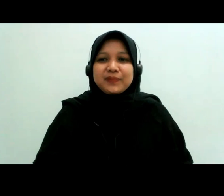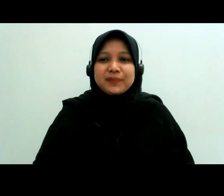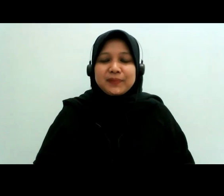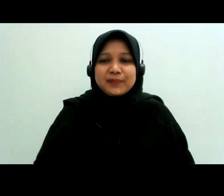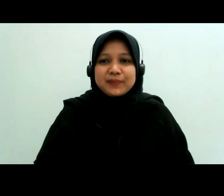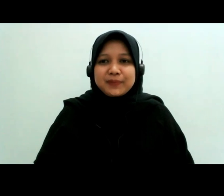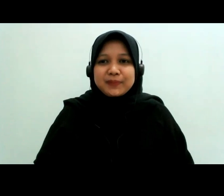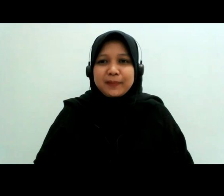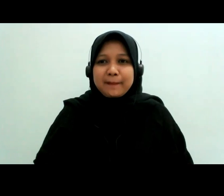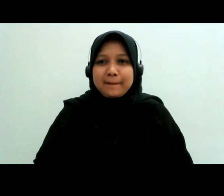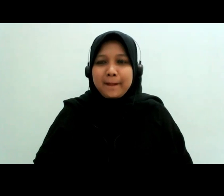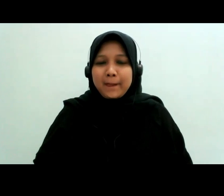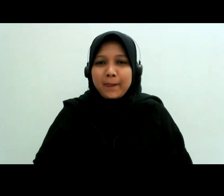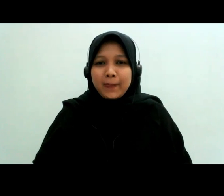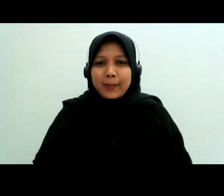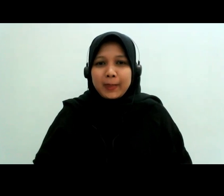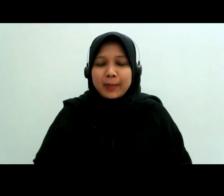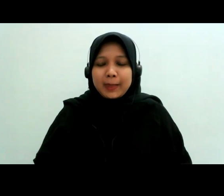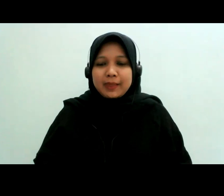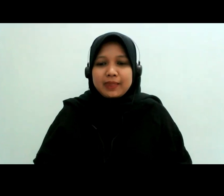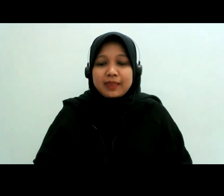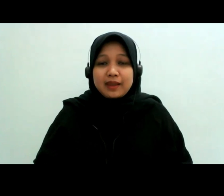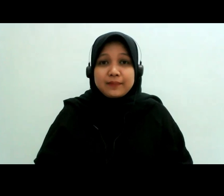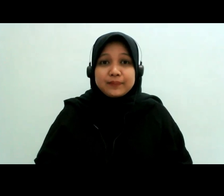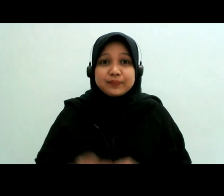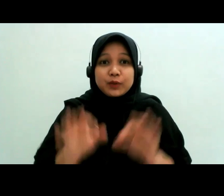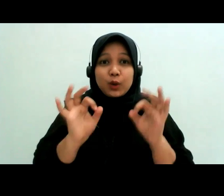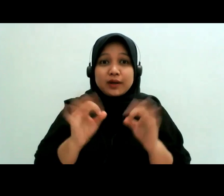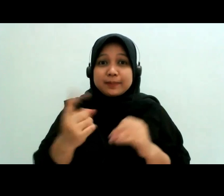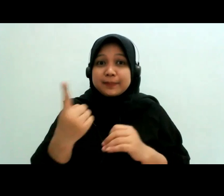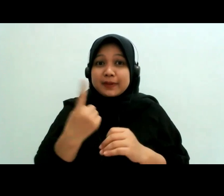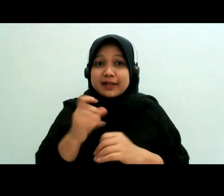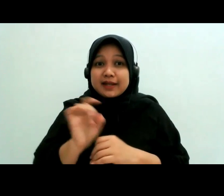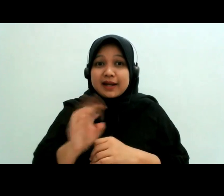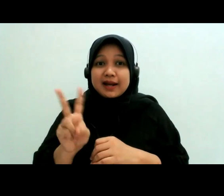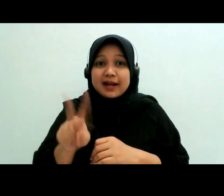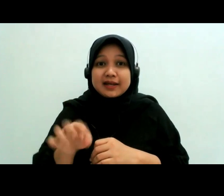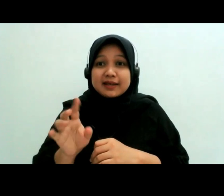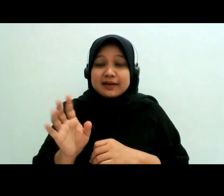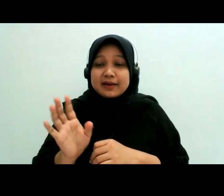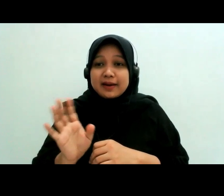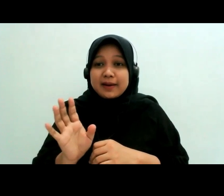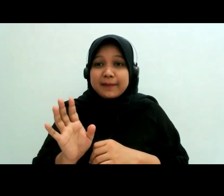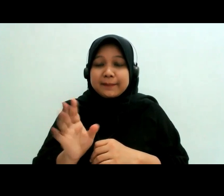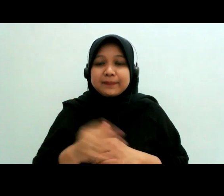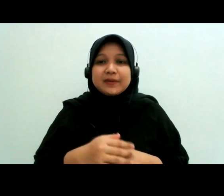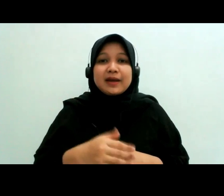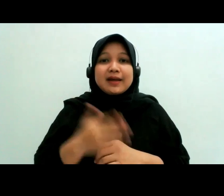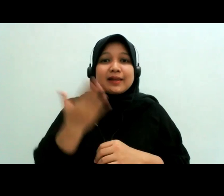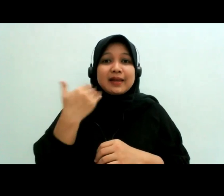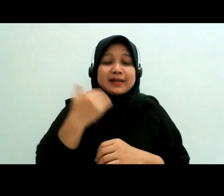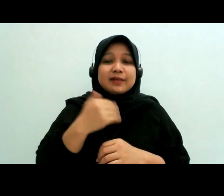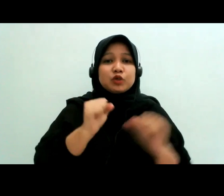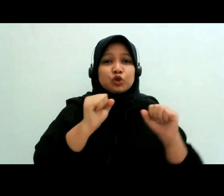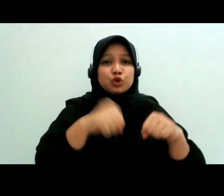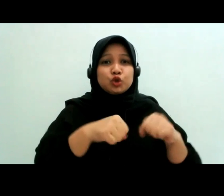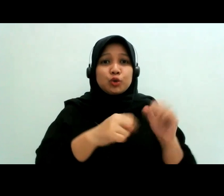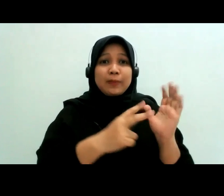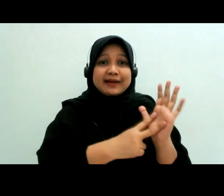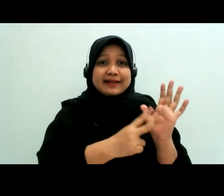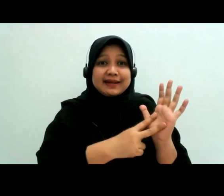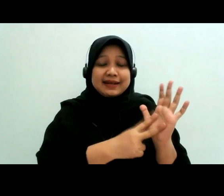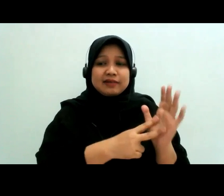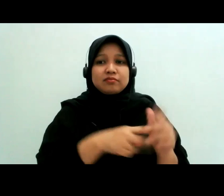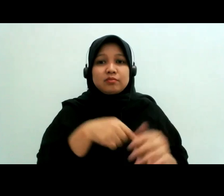oke apakah ada pertanyaan lagi teman-teman saya setuju ya sama Mbak Nining Mbak Nining aku juga waktu bikin